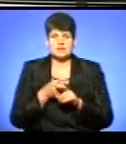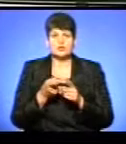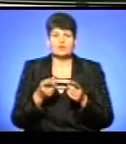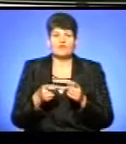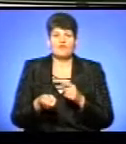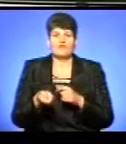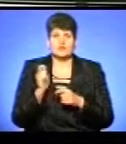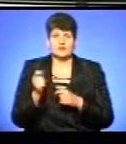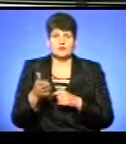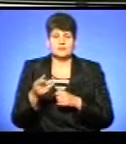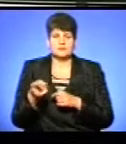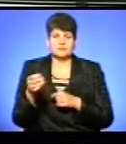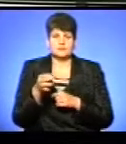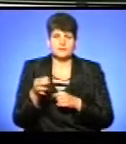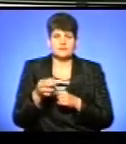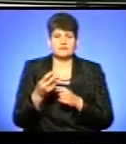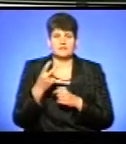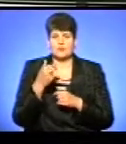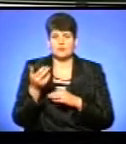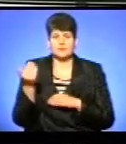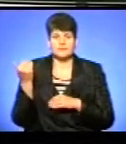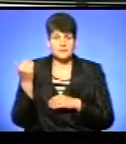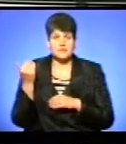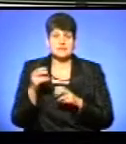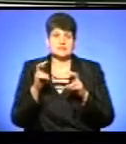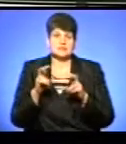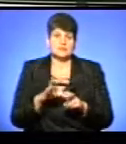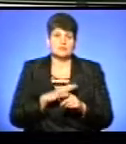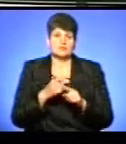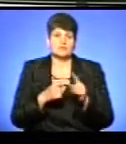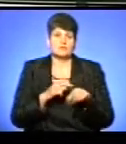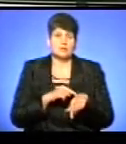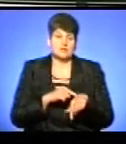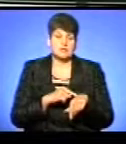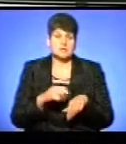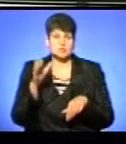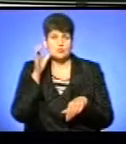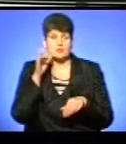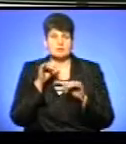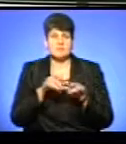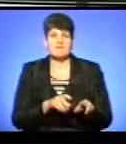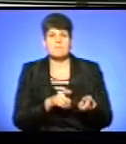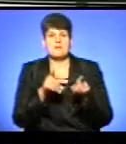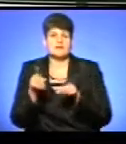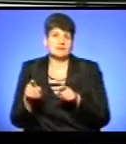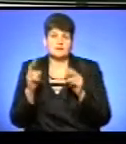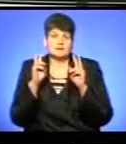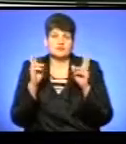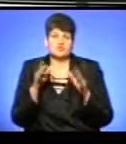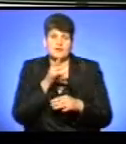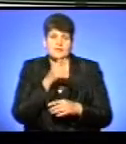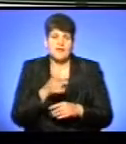риби, на Тернопільському ставі понад два роки тому. Засідання тривало півгодини. Слухання справи перенесли на невизначений термін.